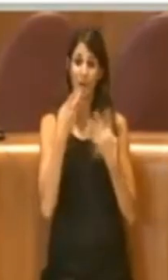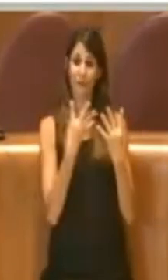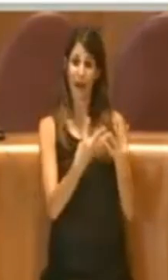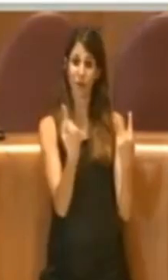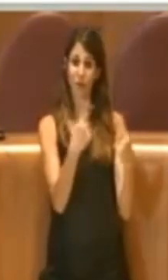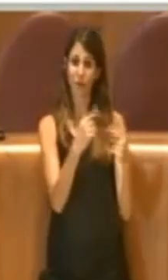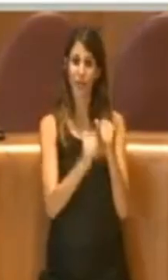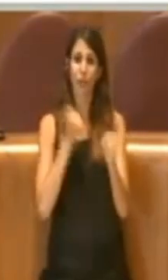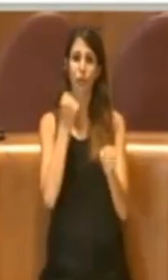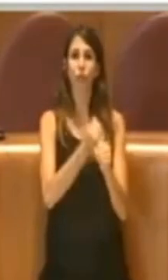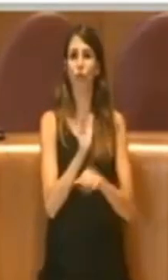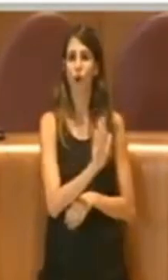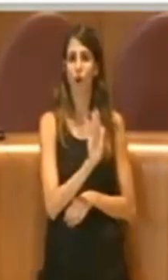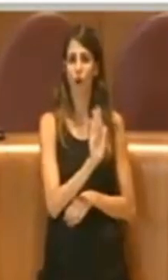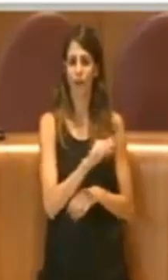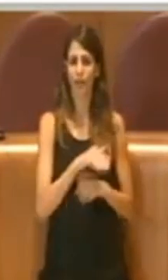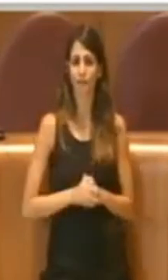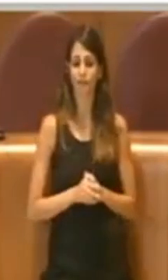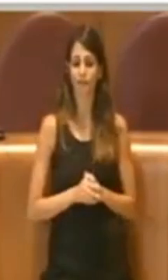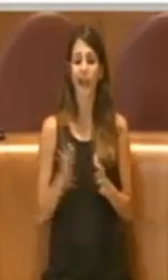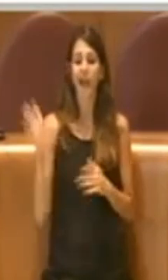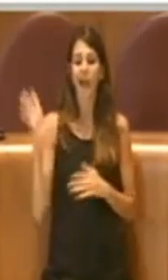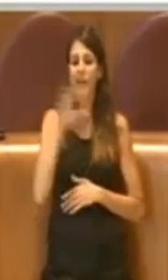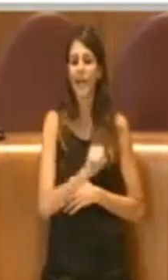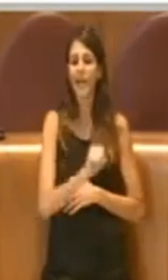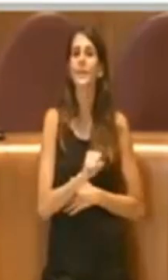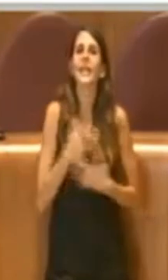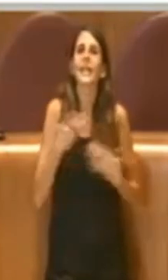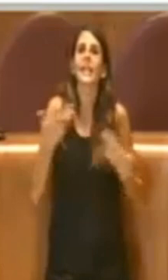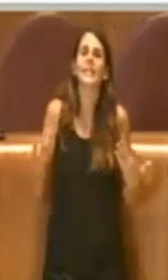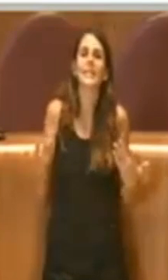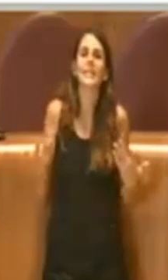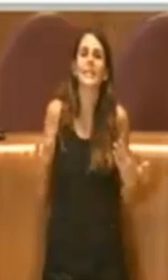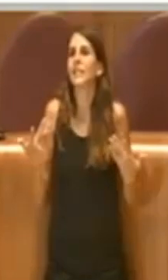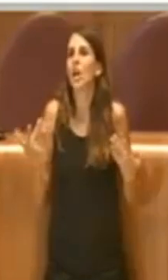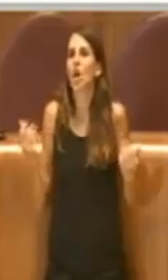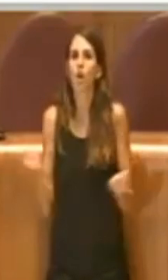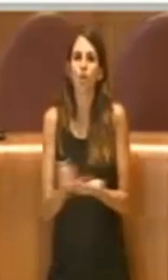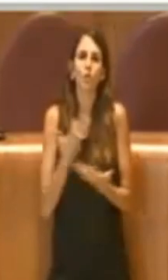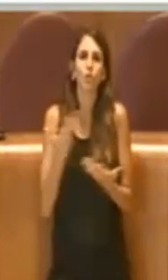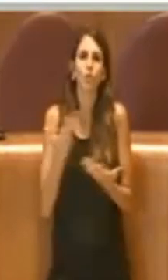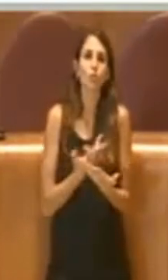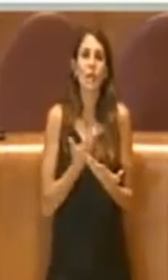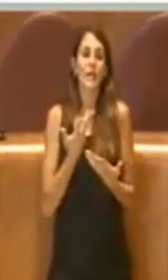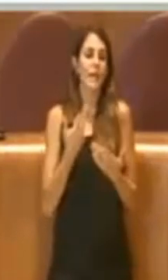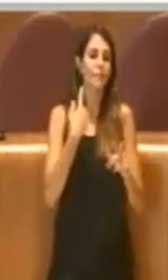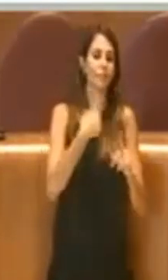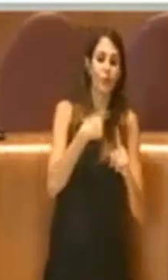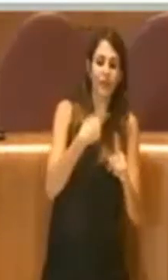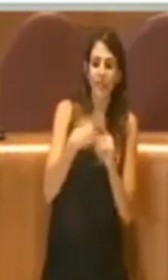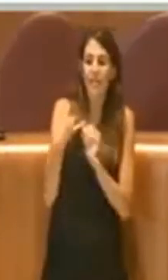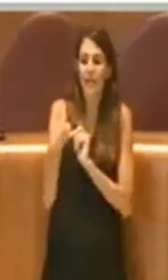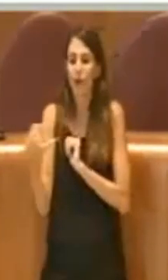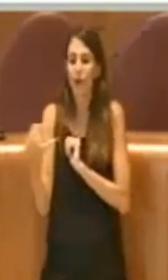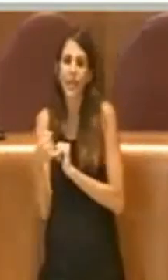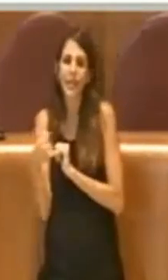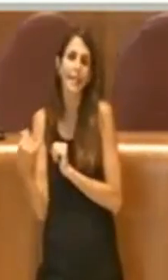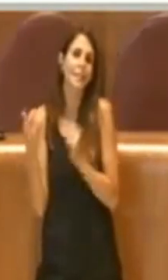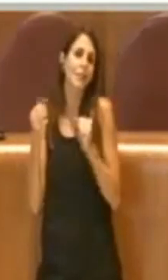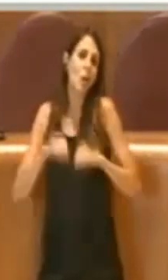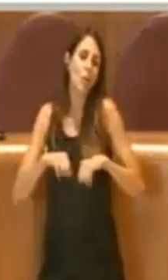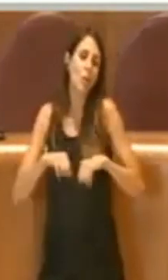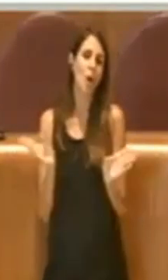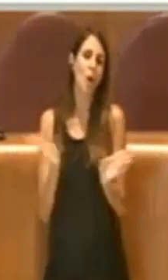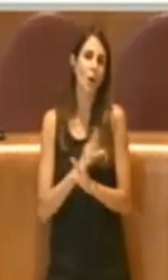che a volte ci sono delle storture volontarie e involontarie, questo non sono io a dirlo, neanche mi interessa saperlo, però